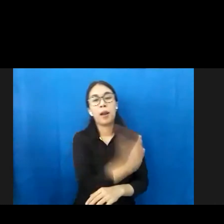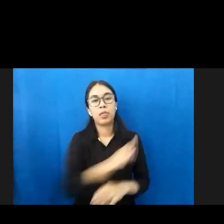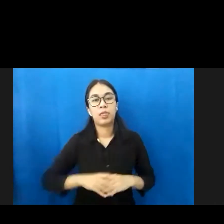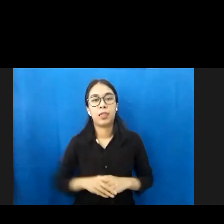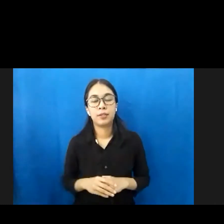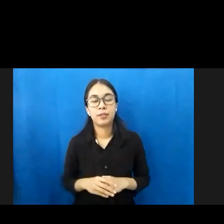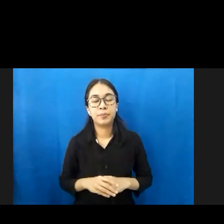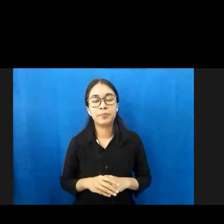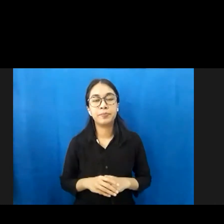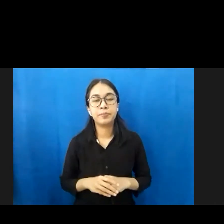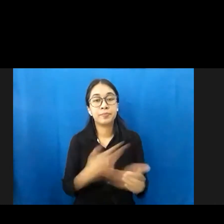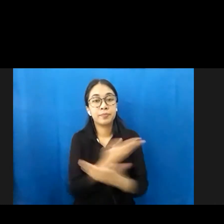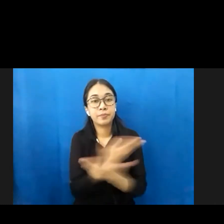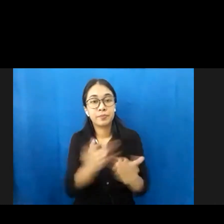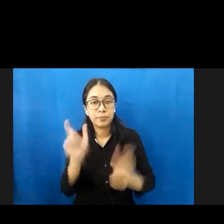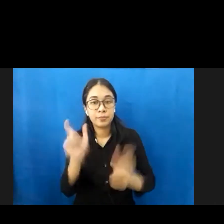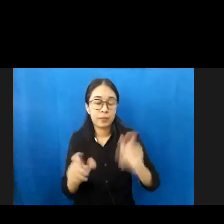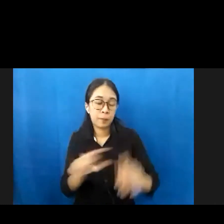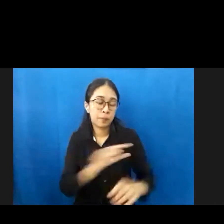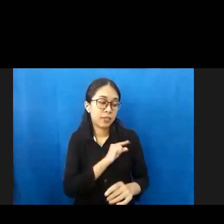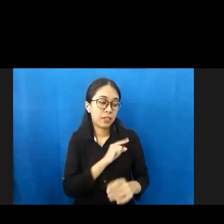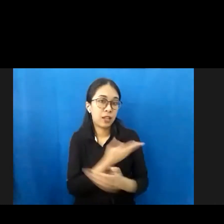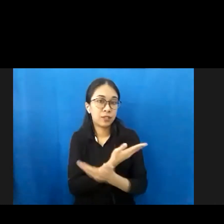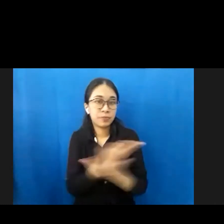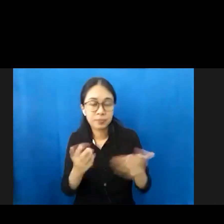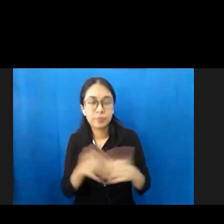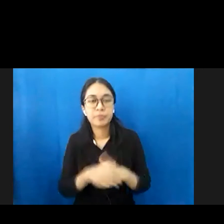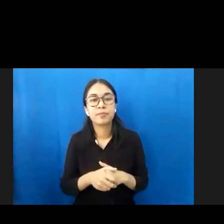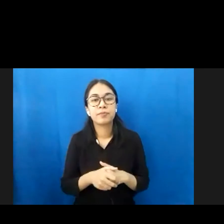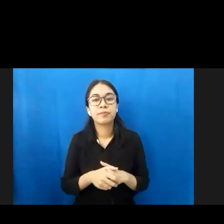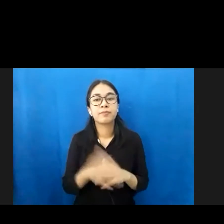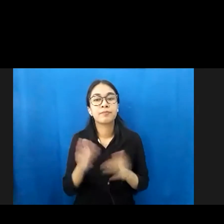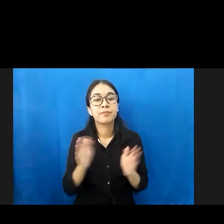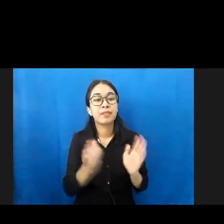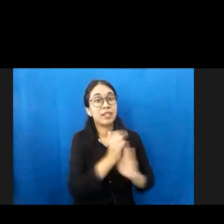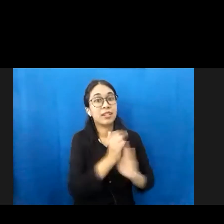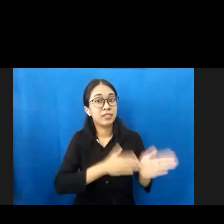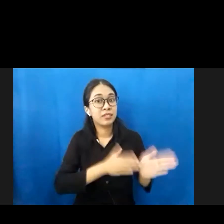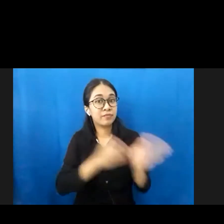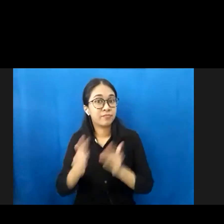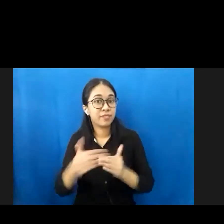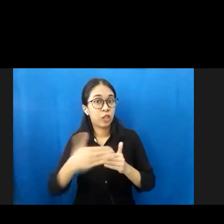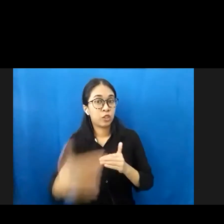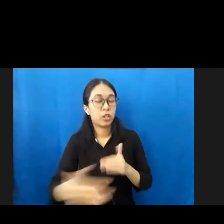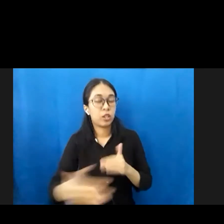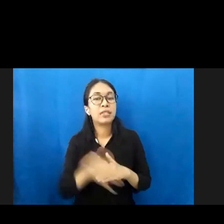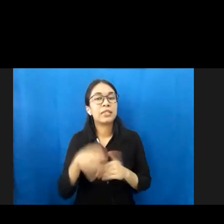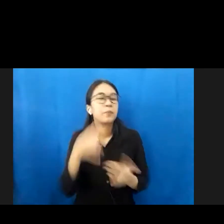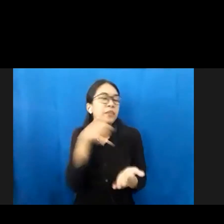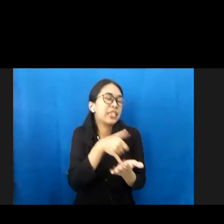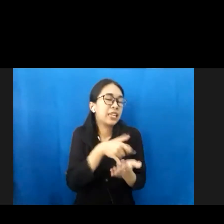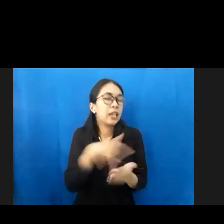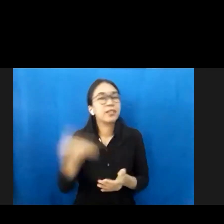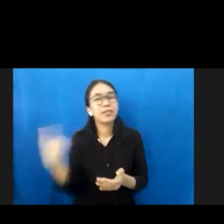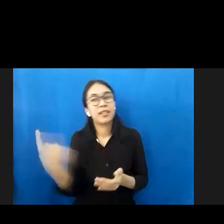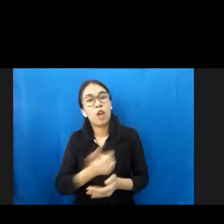Baiklah para hadirin sekalian yang saya hormati, kita masuk ke acara selanjutnya, yang merupakan acara inti yang paling kita tunggu,